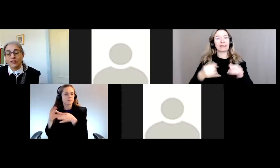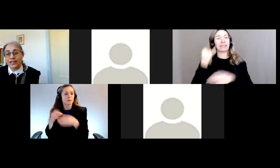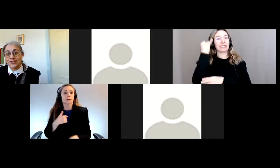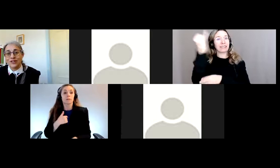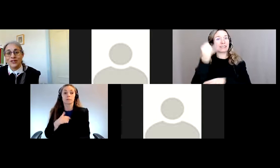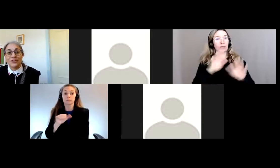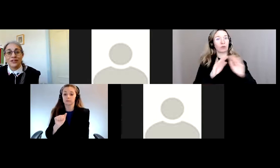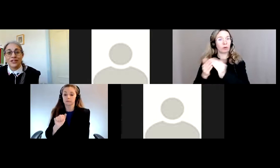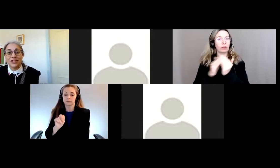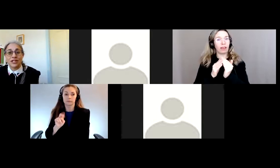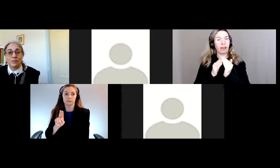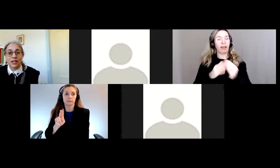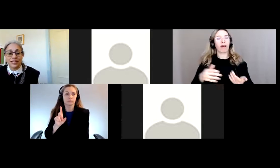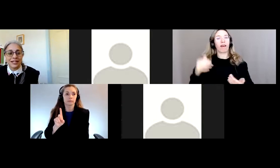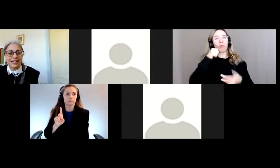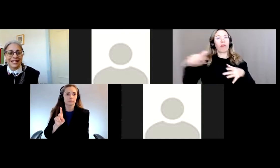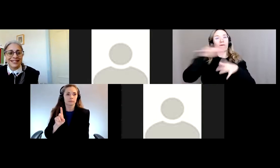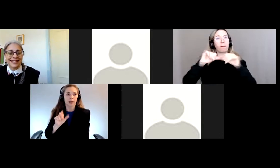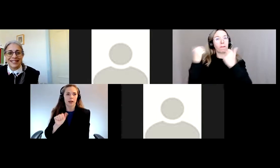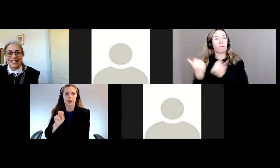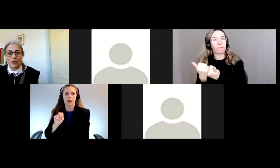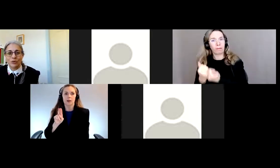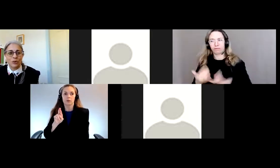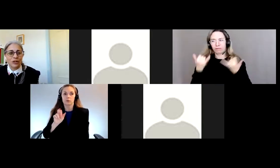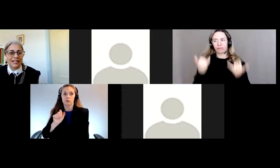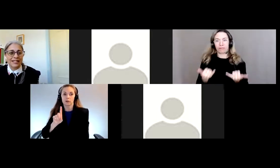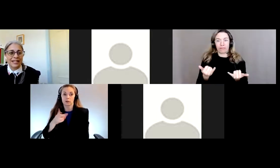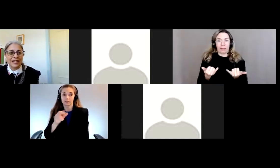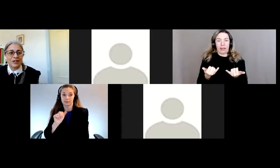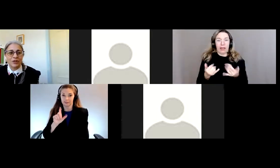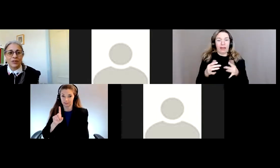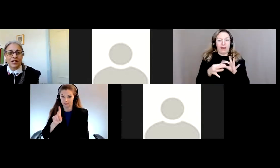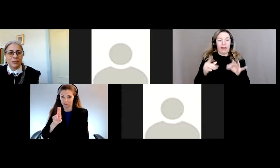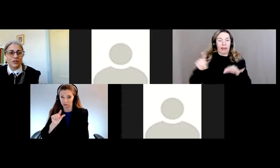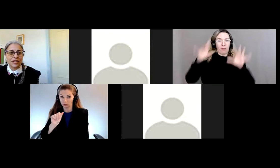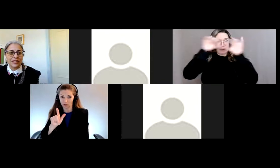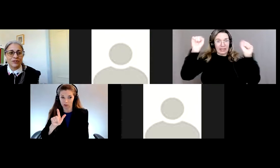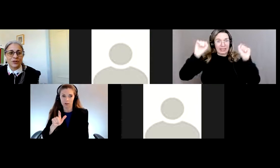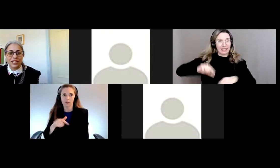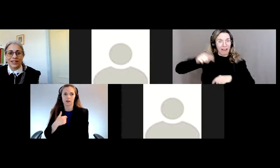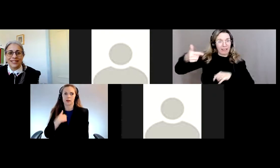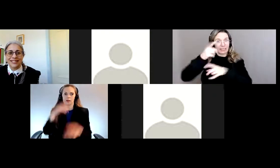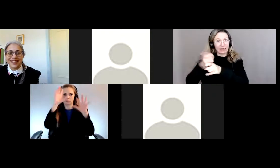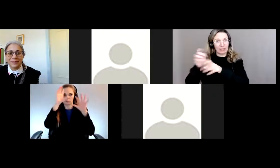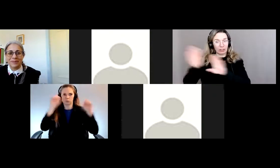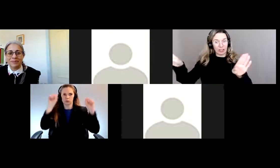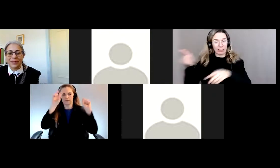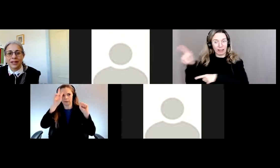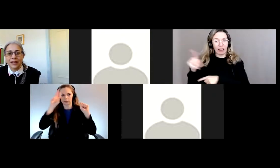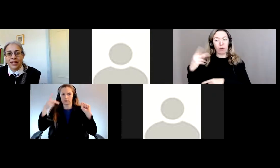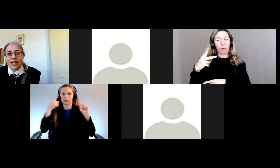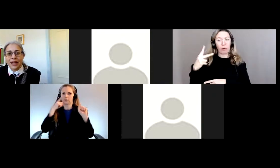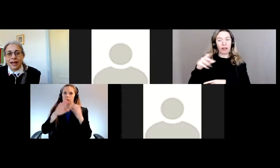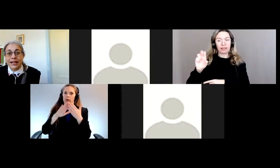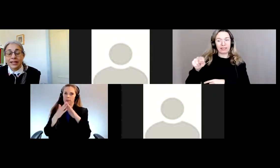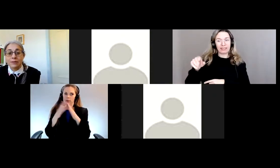canadienne des femmes. Je vais commencer avant de passer la parole à la présidente directrice générale, Polit Senior, qui